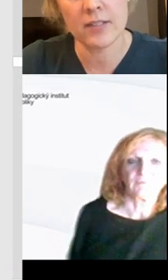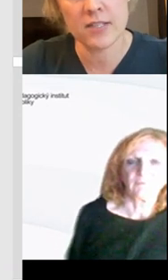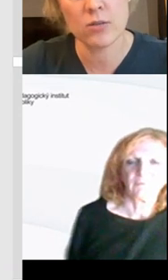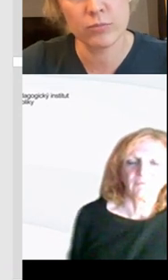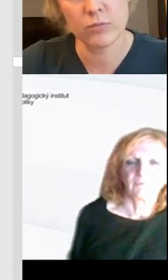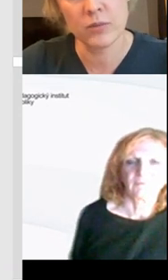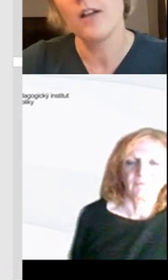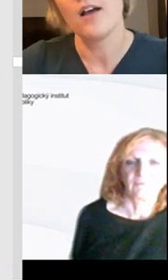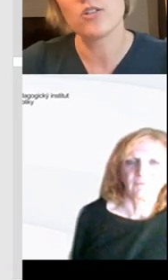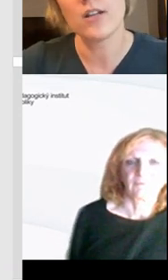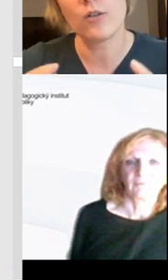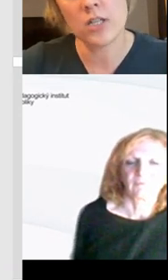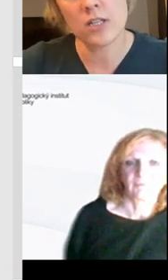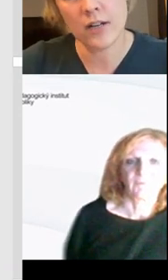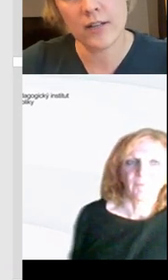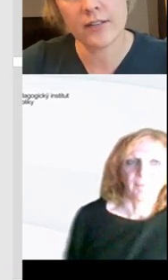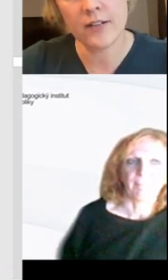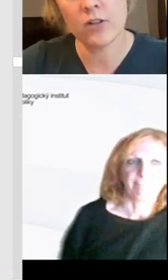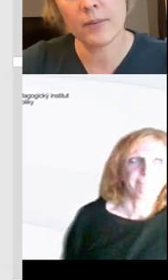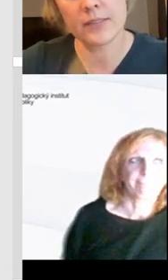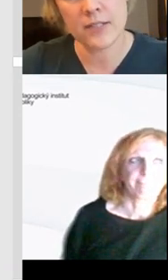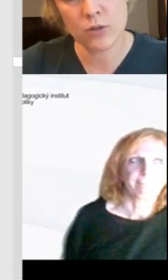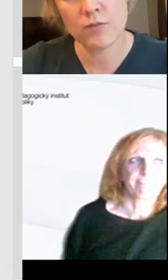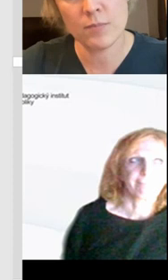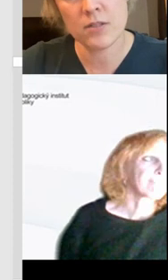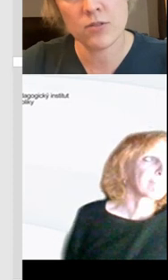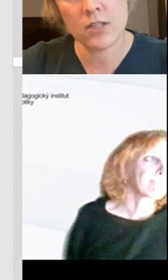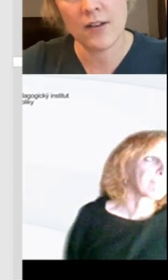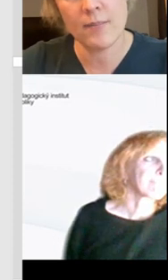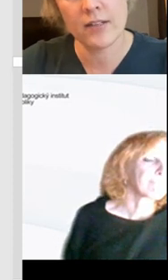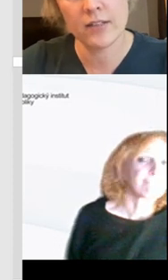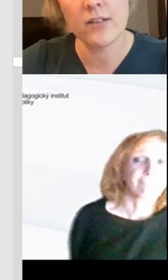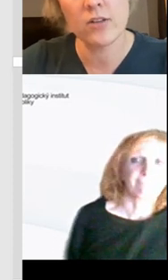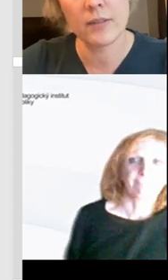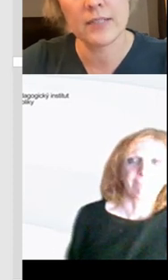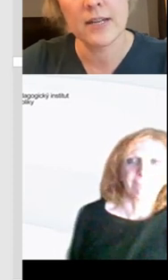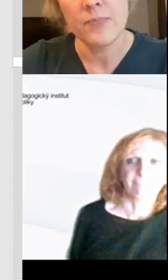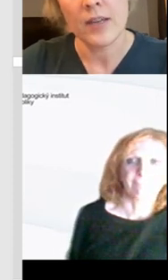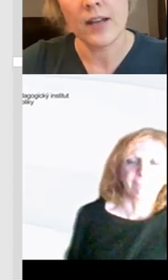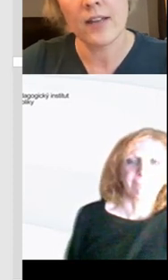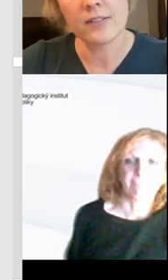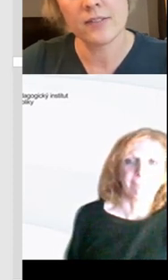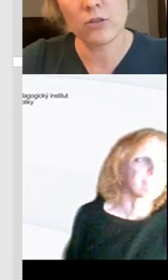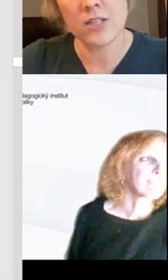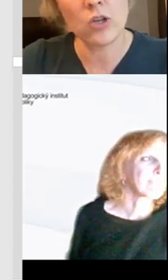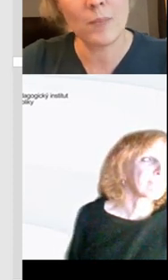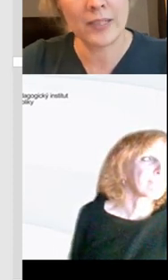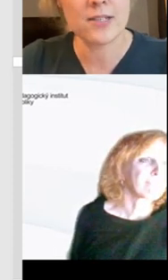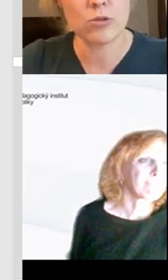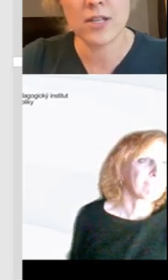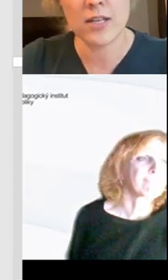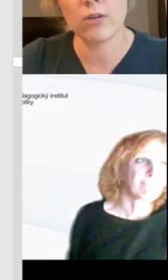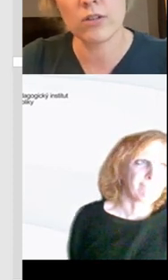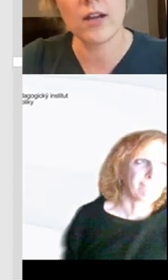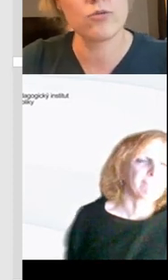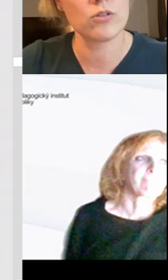ty digitální kompetence jsou boom a že teda jako všichni dělají digitální kompetence a do ŠVP se všichni dáváme digitální kompetence, ale ty ostatní